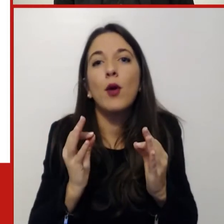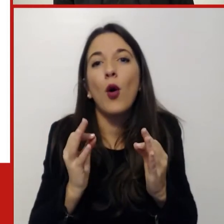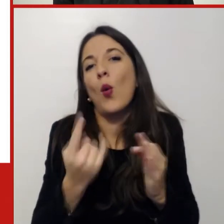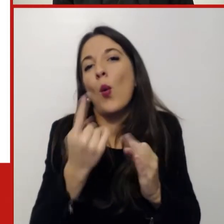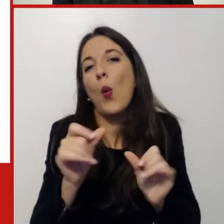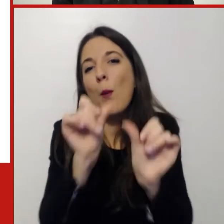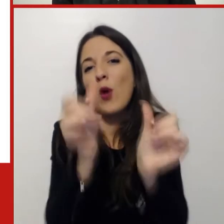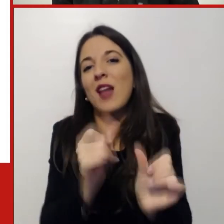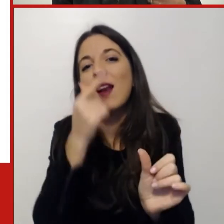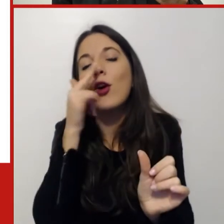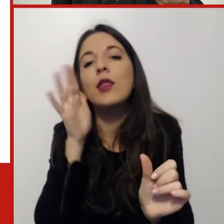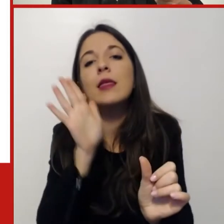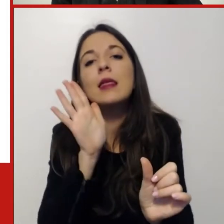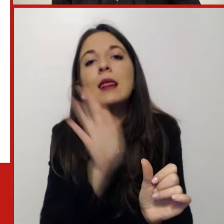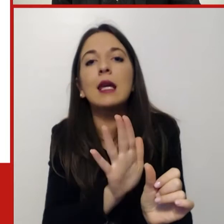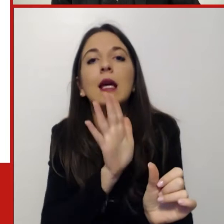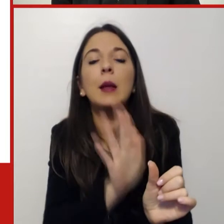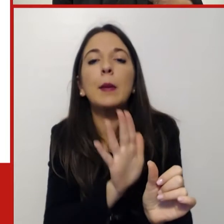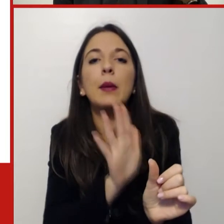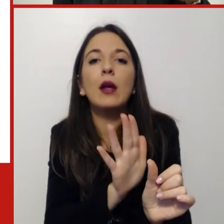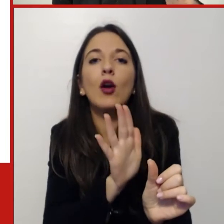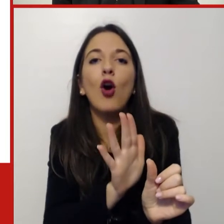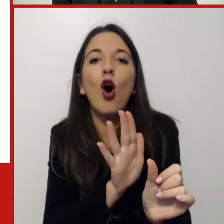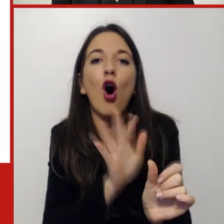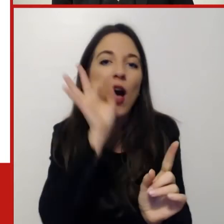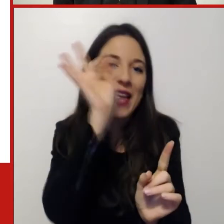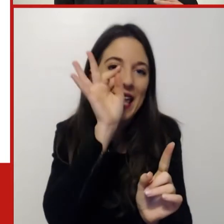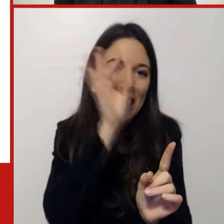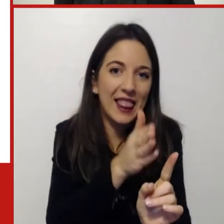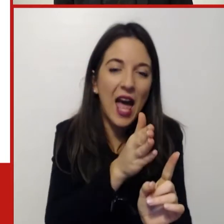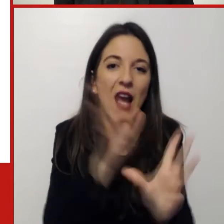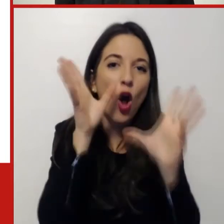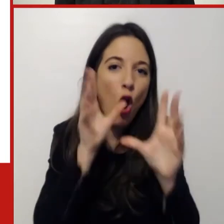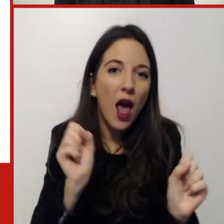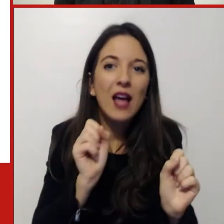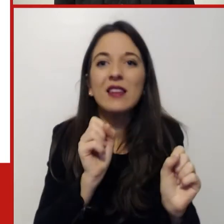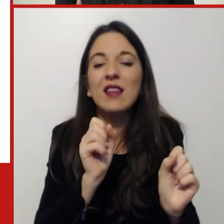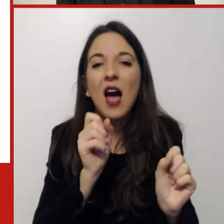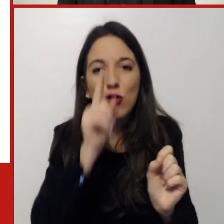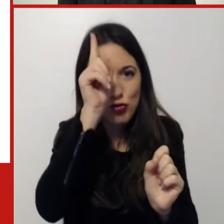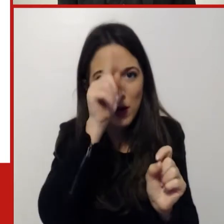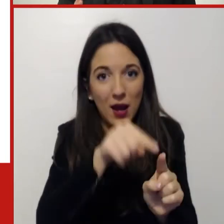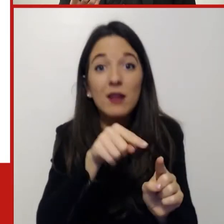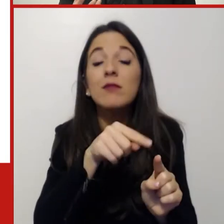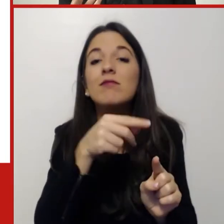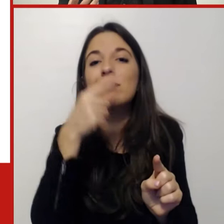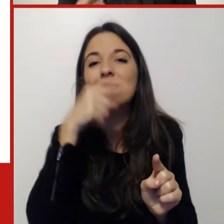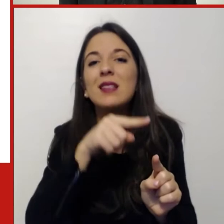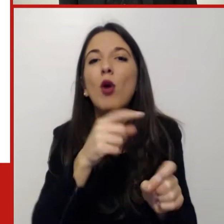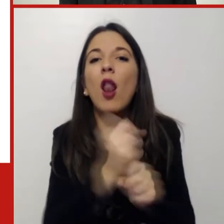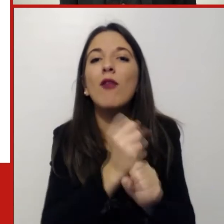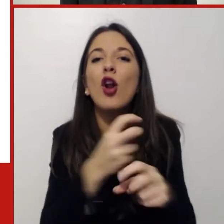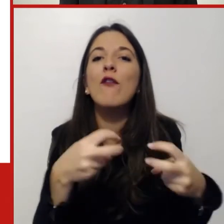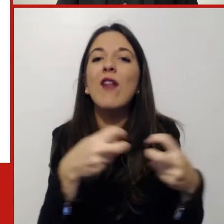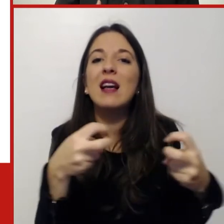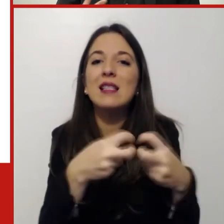del UK, di Olanda, della Germania, che è quello del flexible working, in cui il